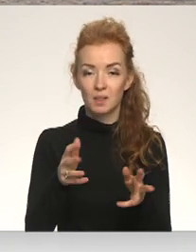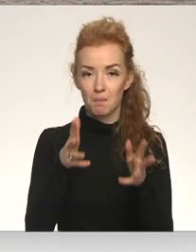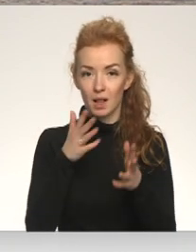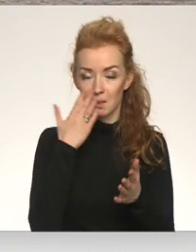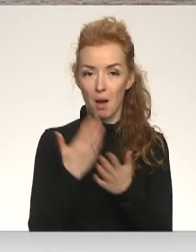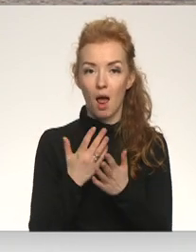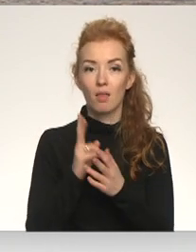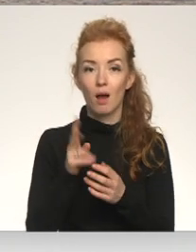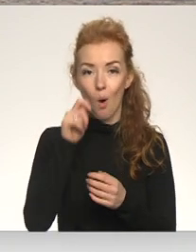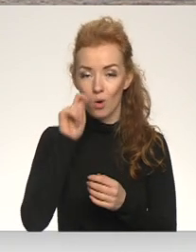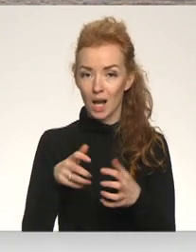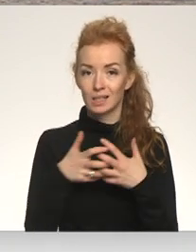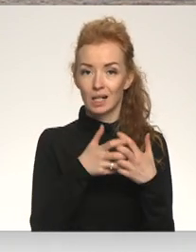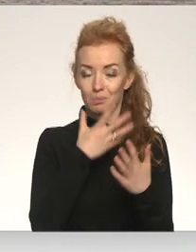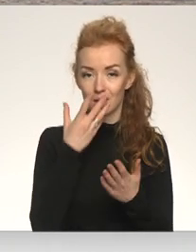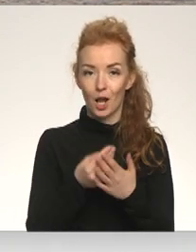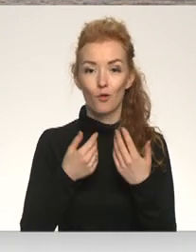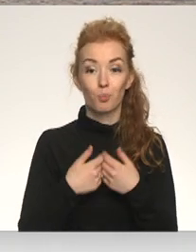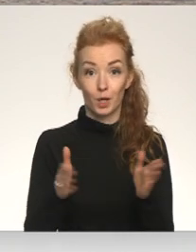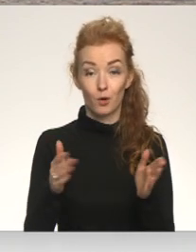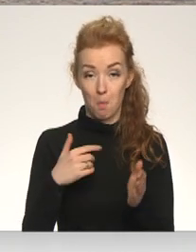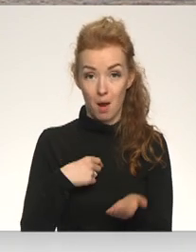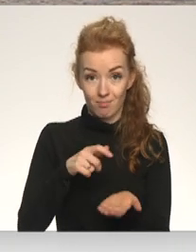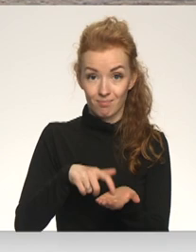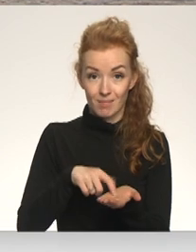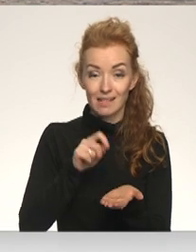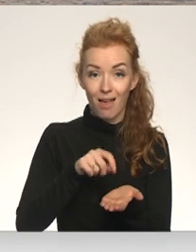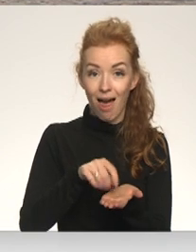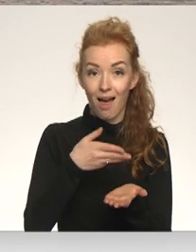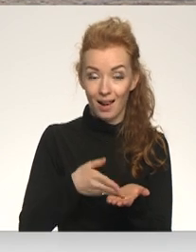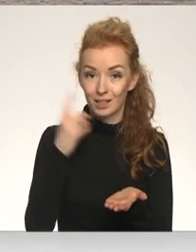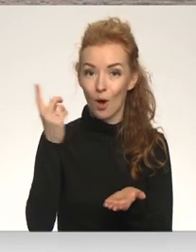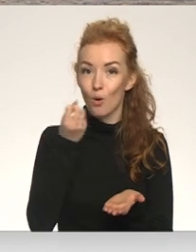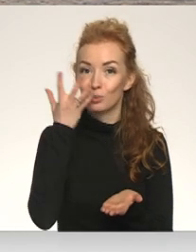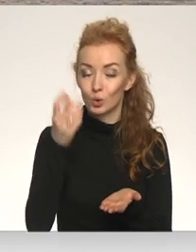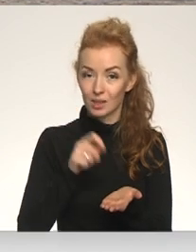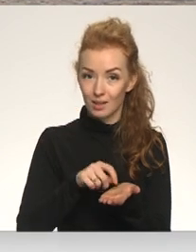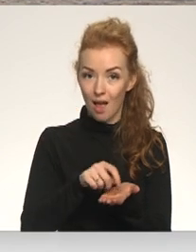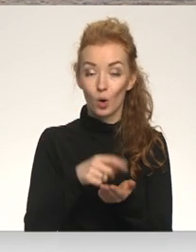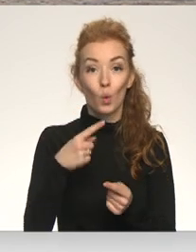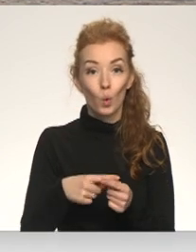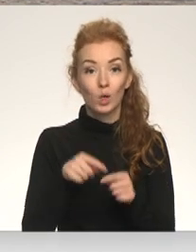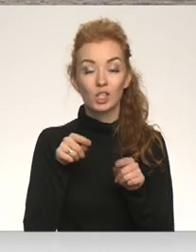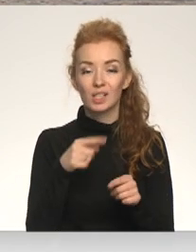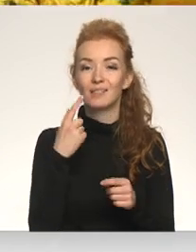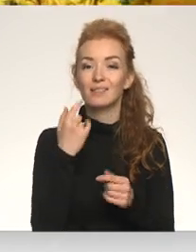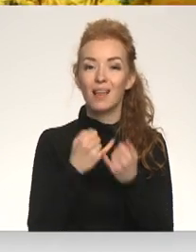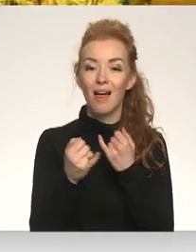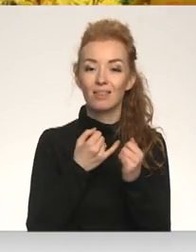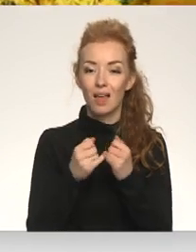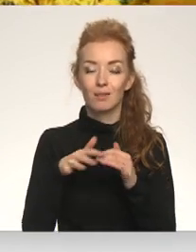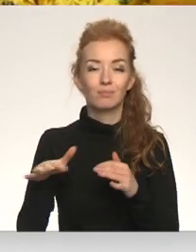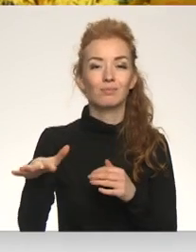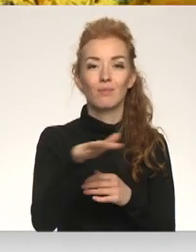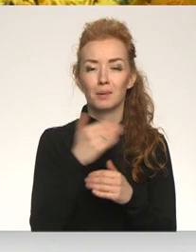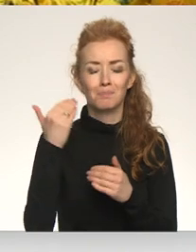cīņu par savu brīvību. Arī man rokās ir sēklis. Tas ir saules puķu sēklis. Tieši saules puķe un dzeltenie saules puķu lauki